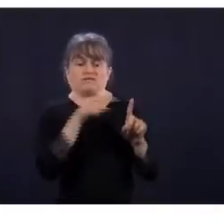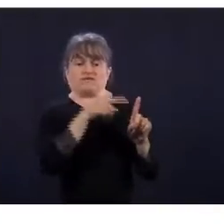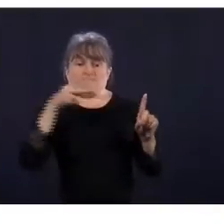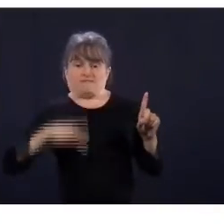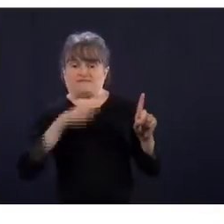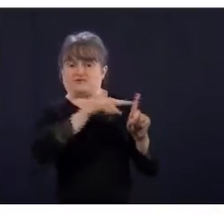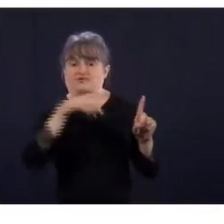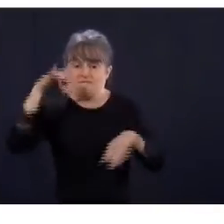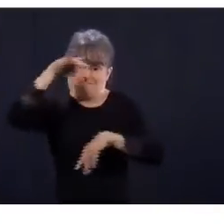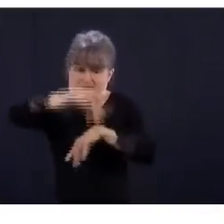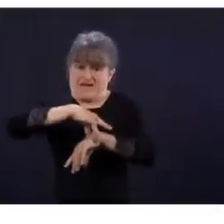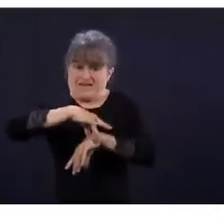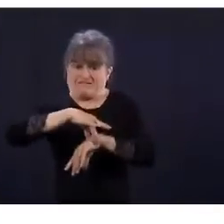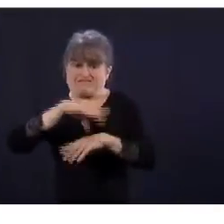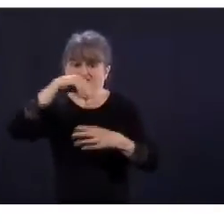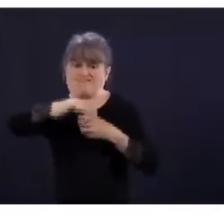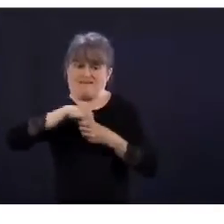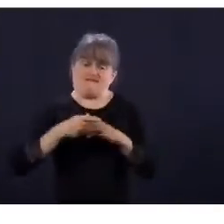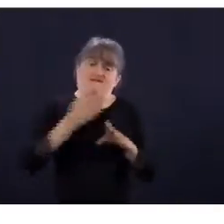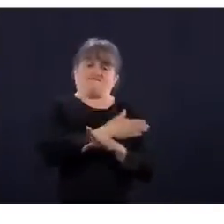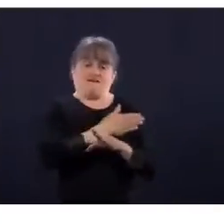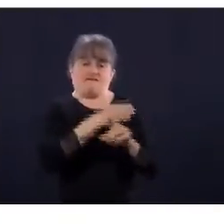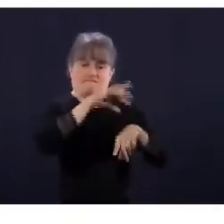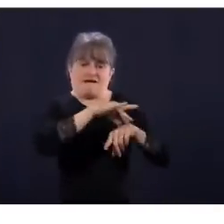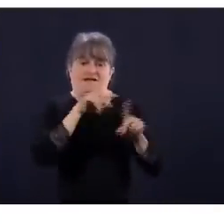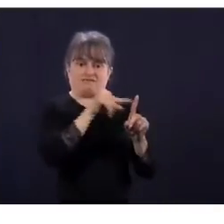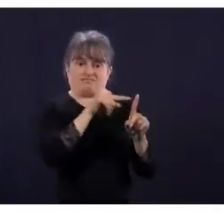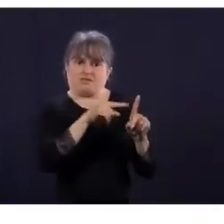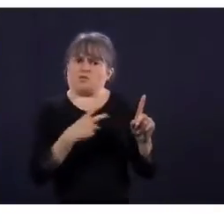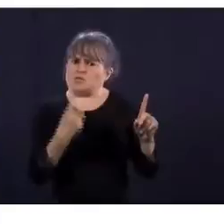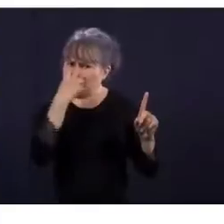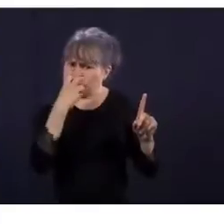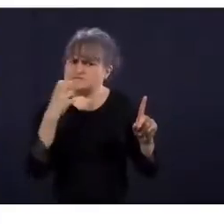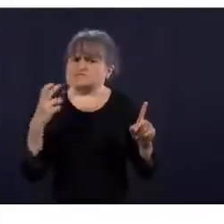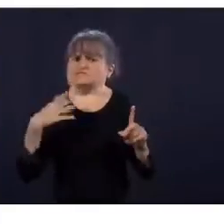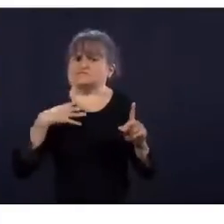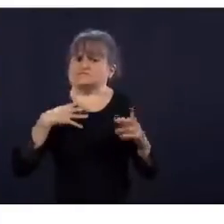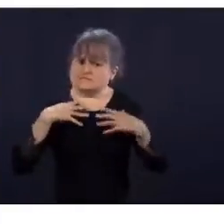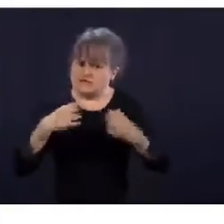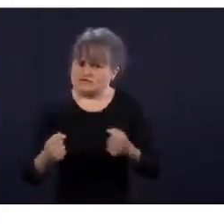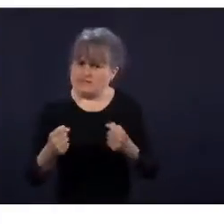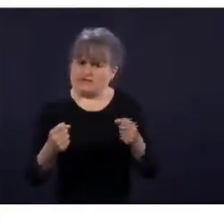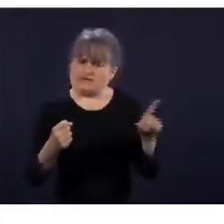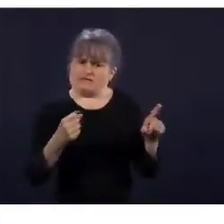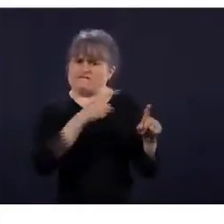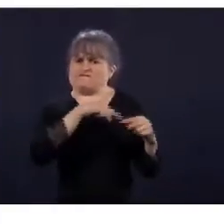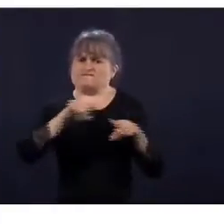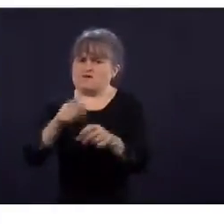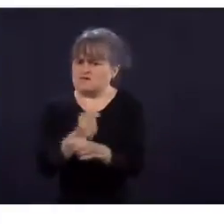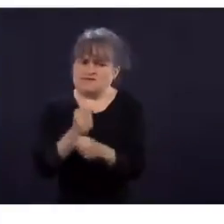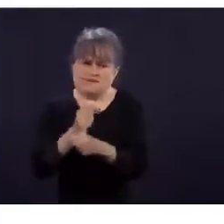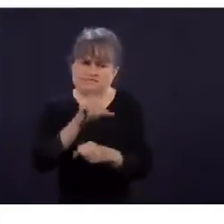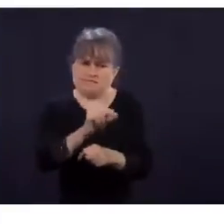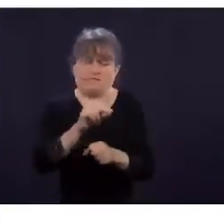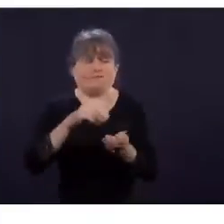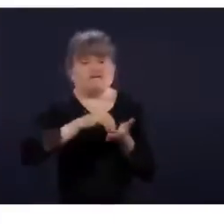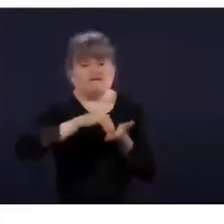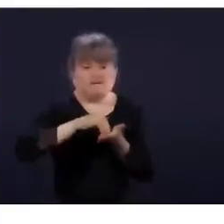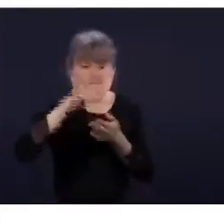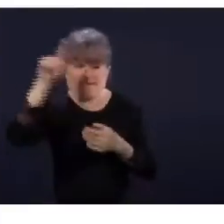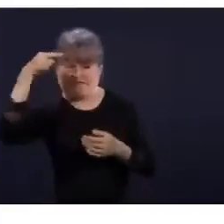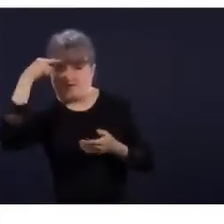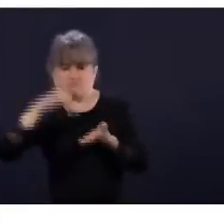Je me demandais, en fait, si ça devait payer les frais de garde. Bon. Ce qu'on a fait, ce que Mathieu Lacombe a fait, c'est de